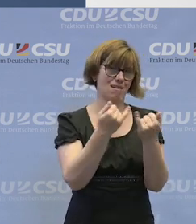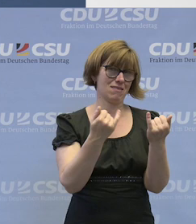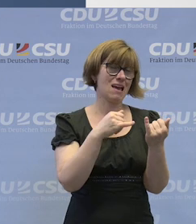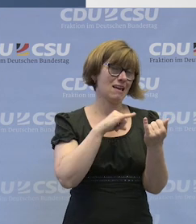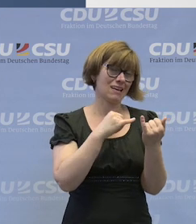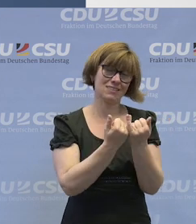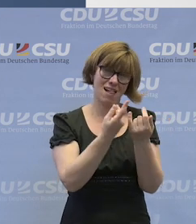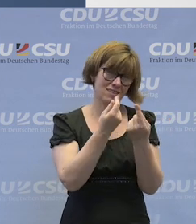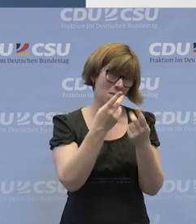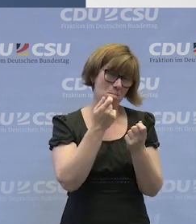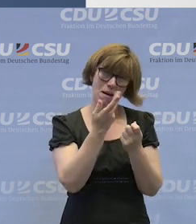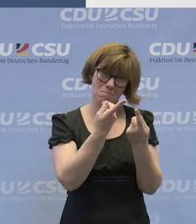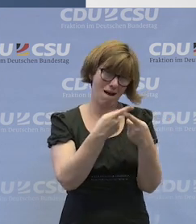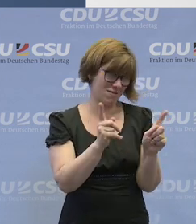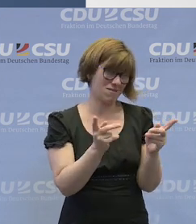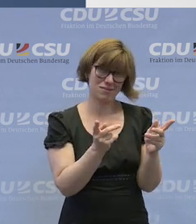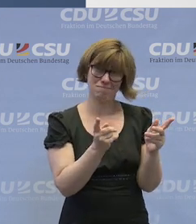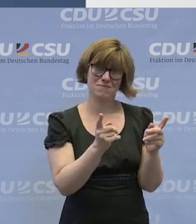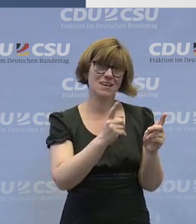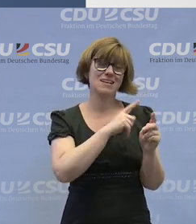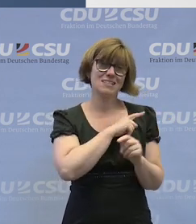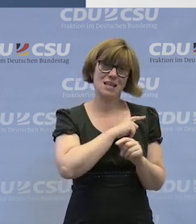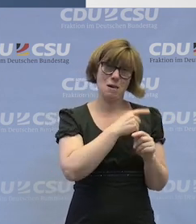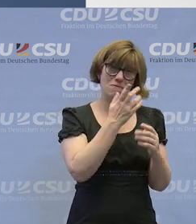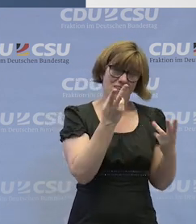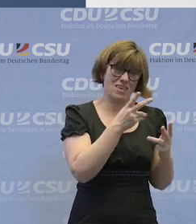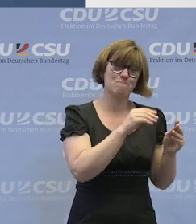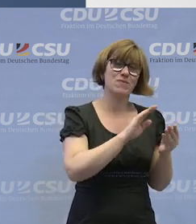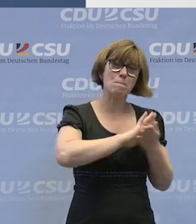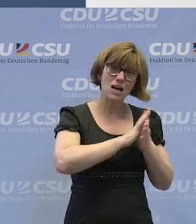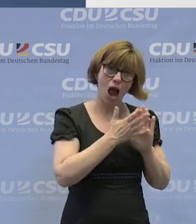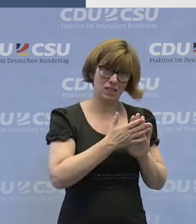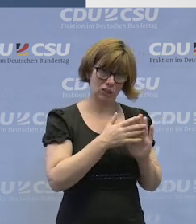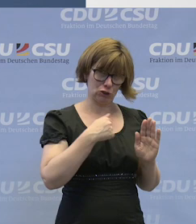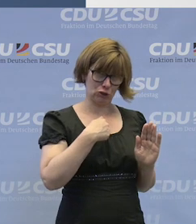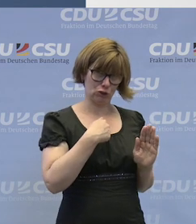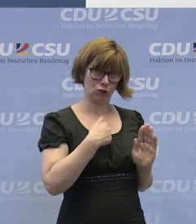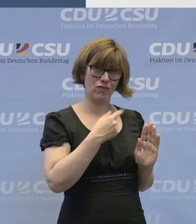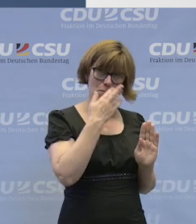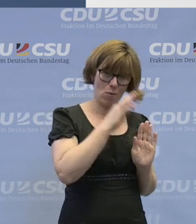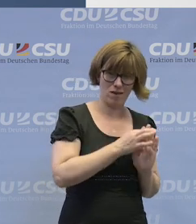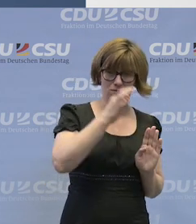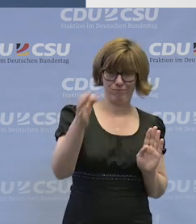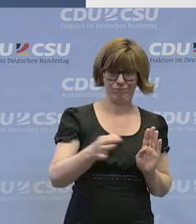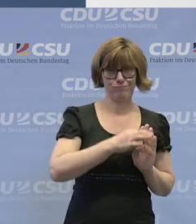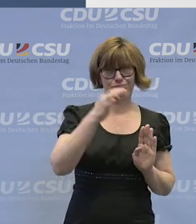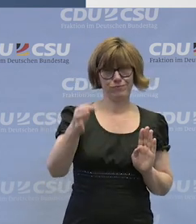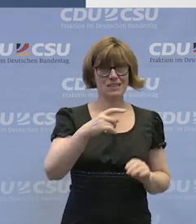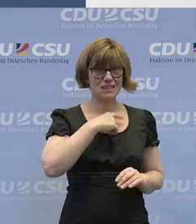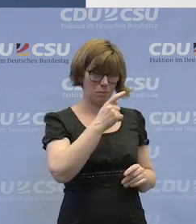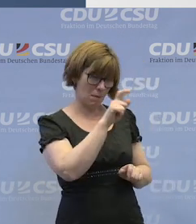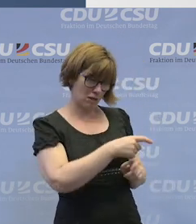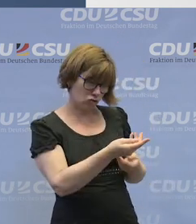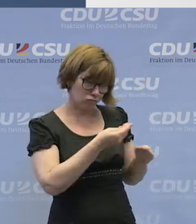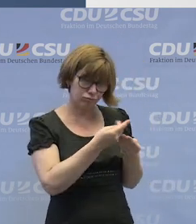Muss ich klar so sagen an der Stelle, sondern ich habe als Praktika so gehandelt, dass ich mit den